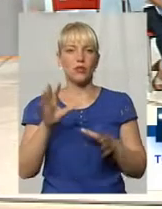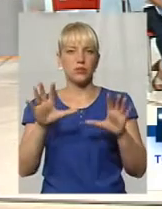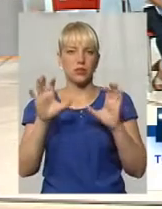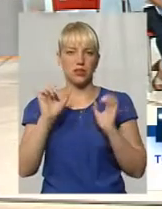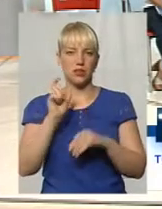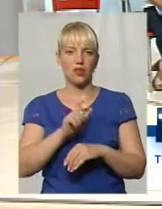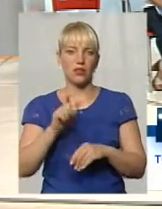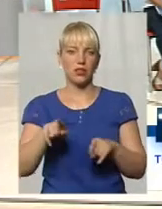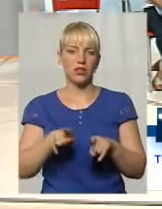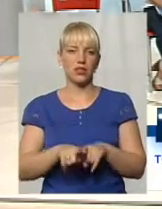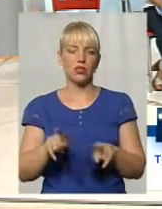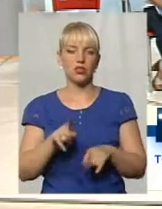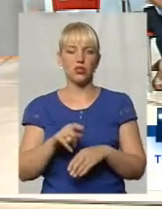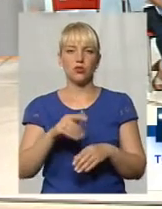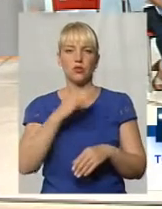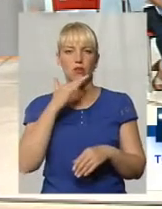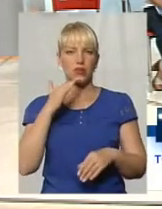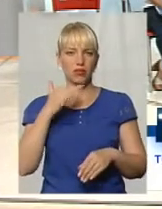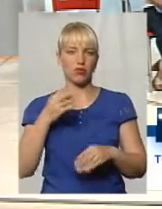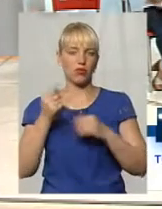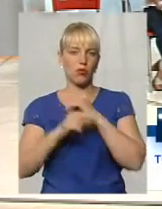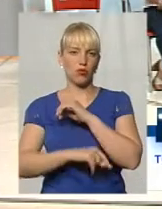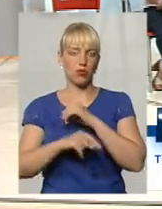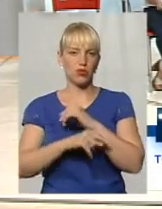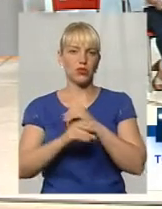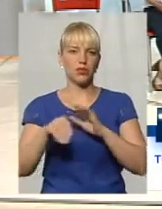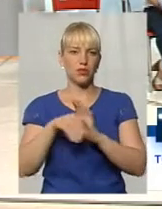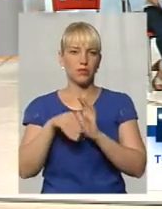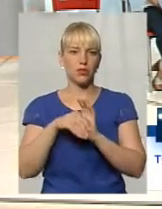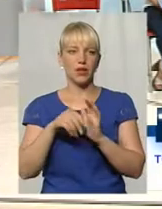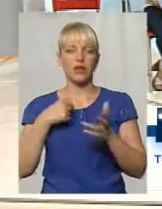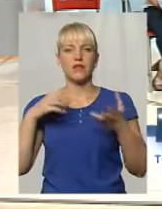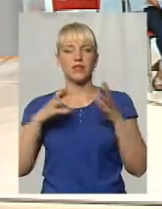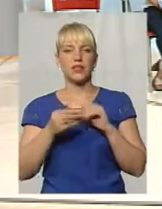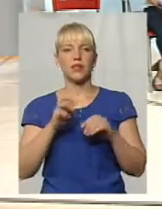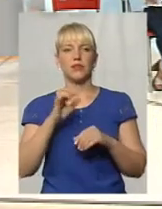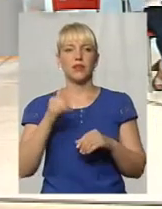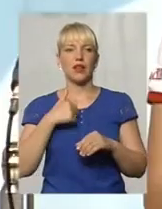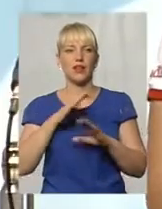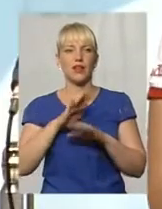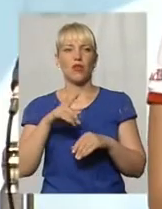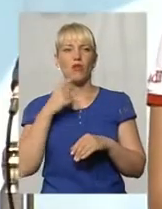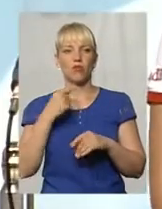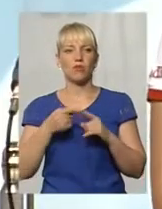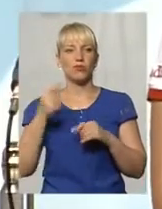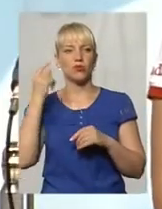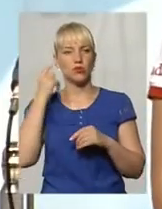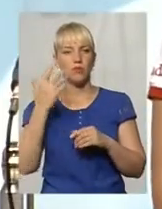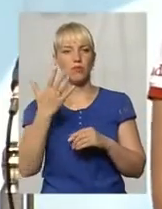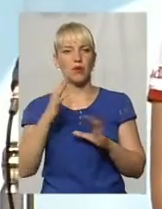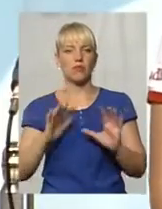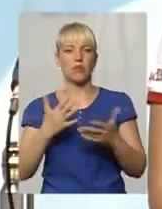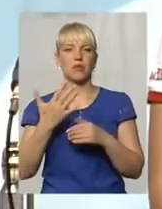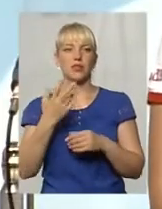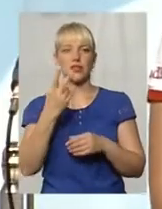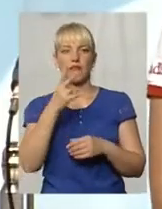тотальна корупція, тотальне хабарництво. Ну, взагалі, я би не говорила, почувши 5 випадків за 2